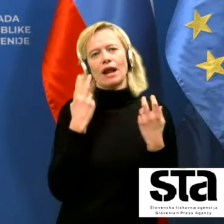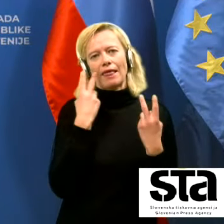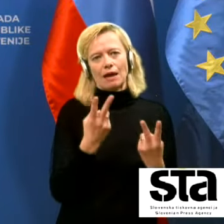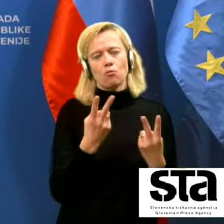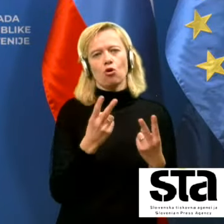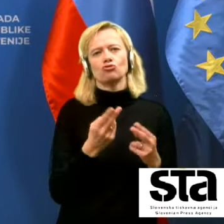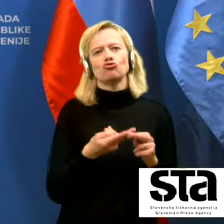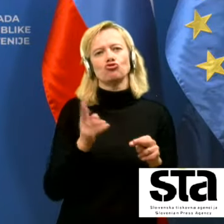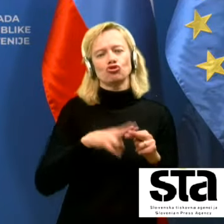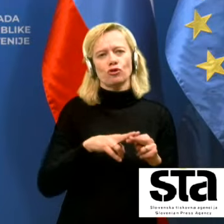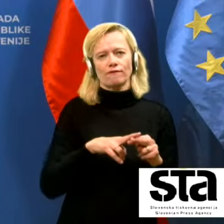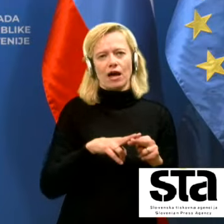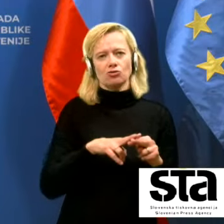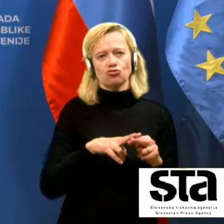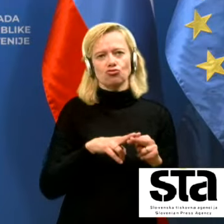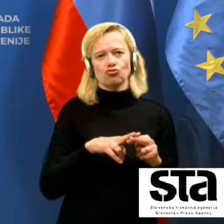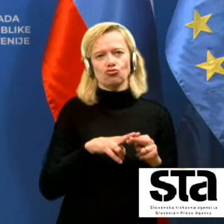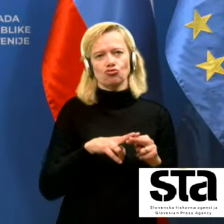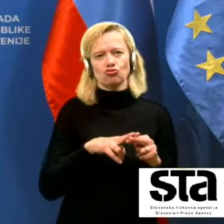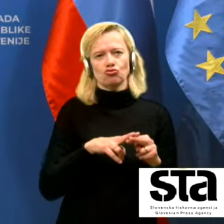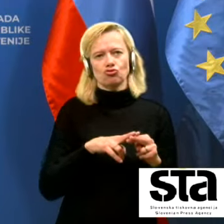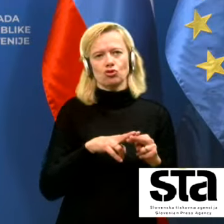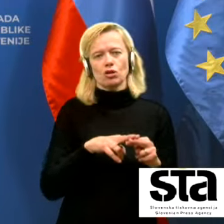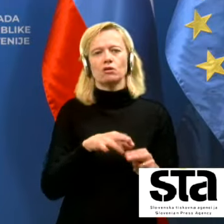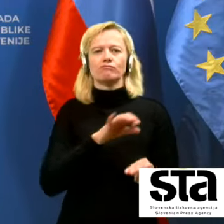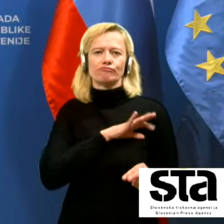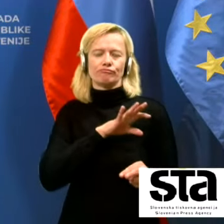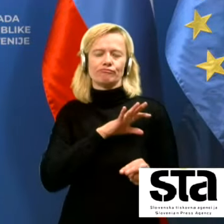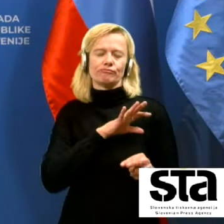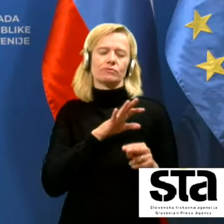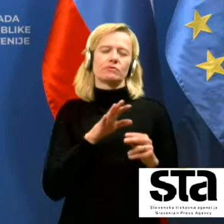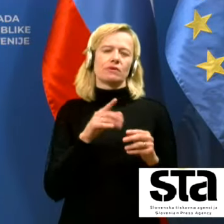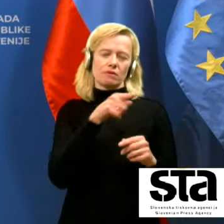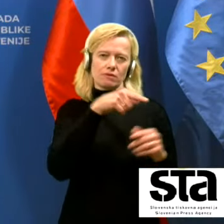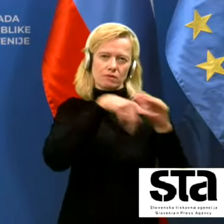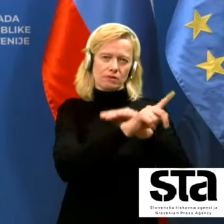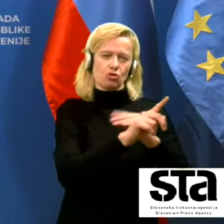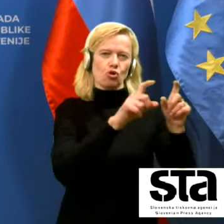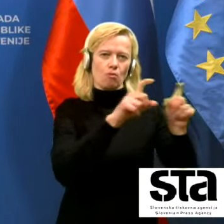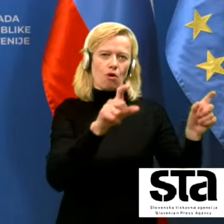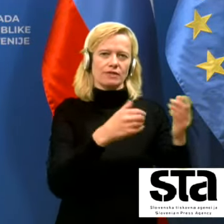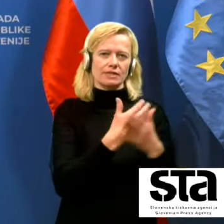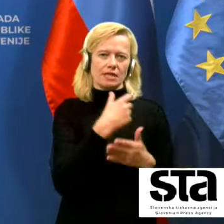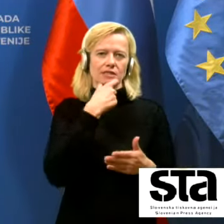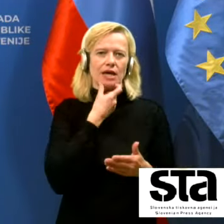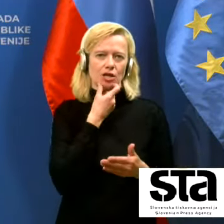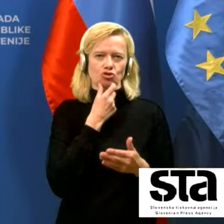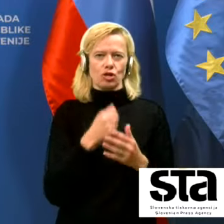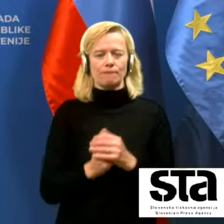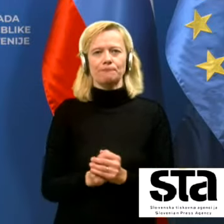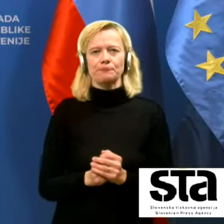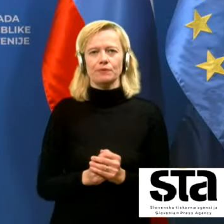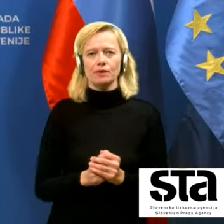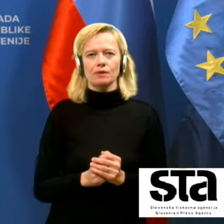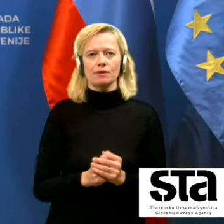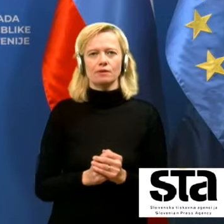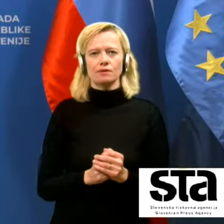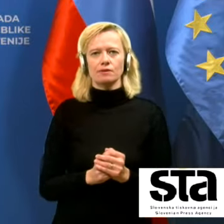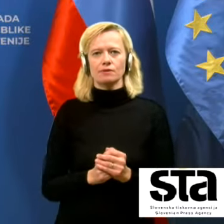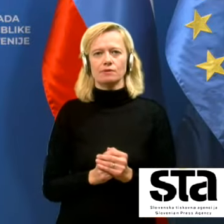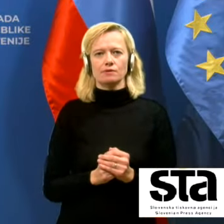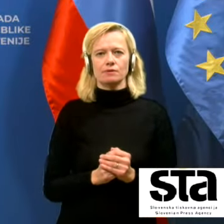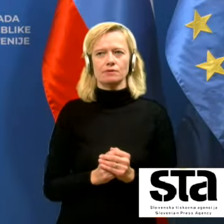med starejšimi v domovih za starejše občane ti domovi so z